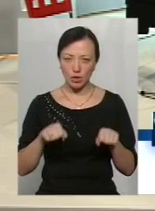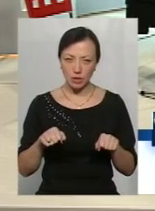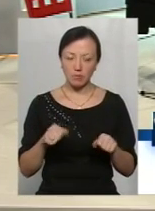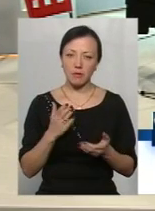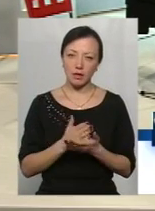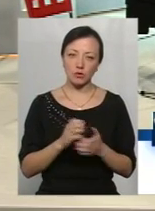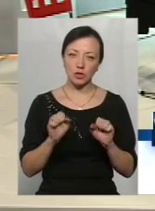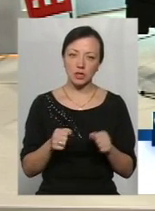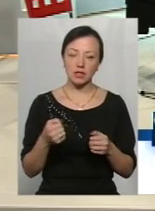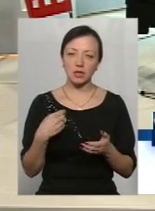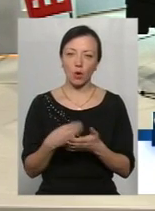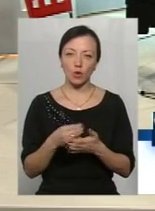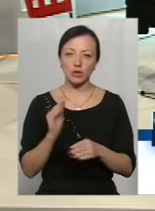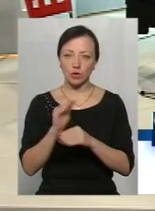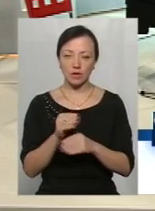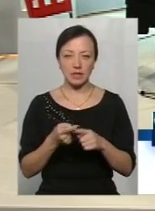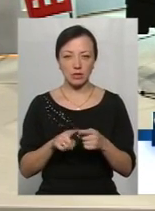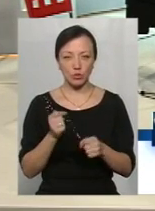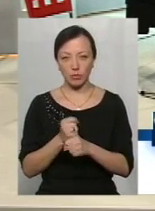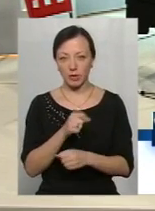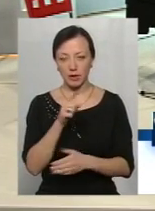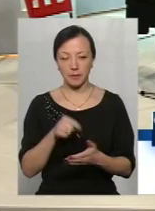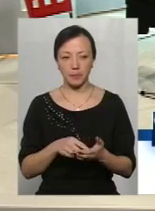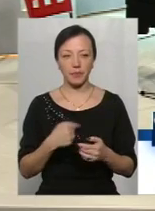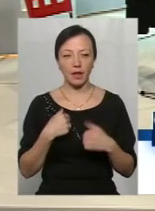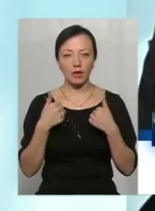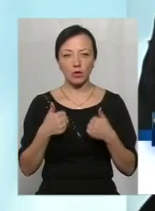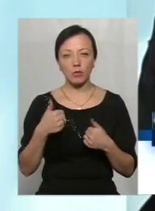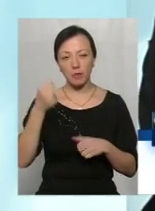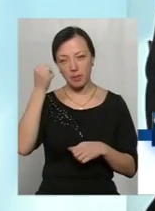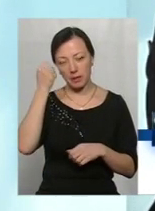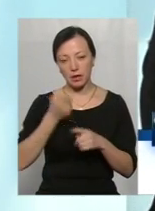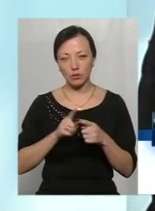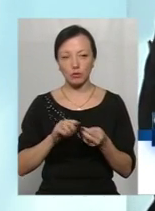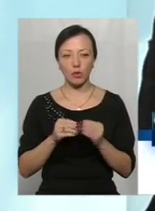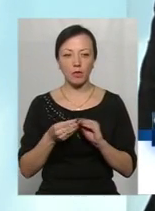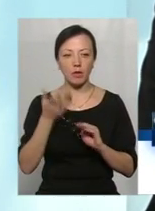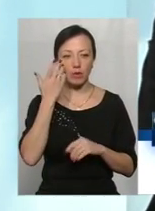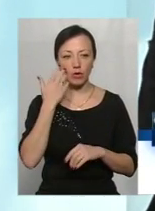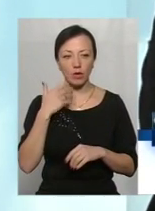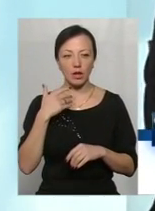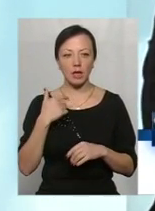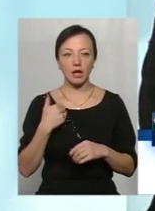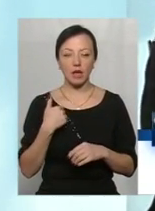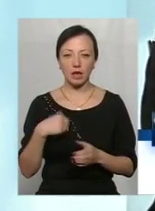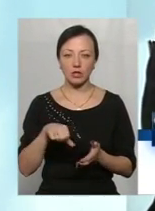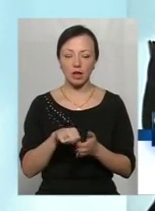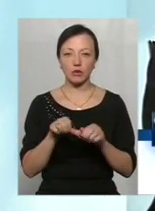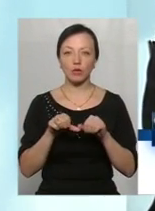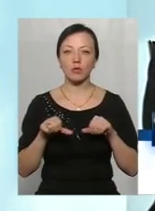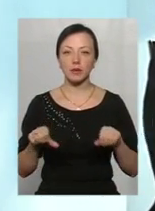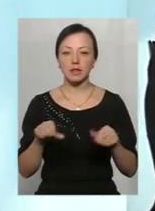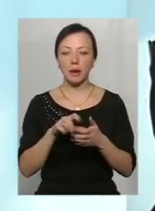мати можливість за кошти субвенційні це зробити? Я добре знаю цю проблему. Бо коли я як член комісії